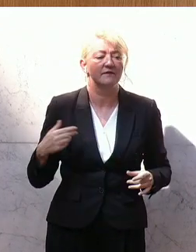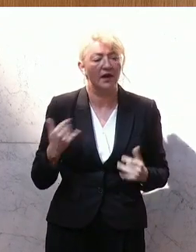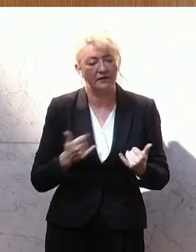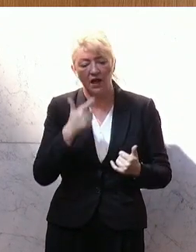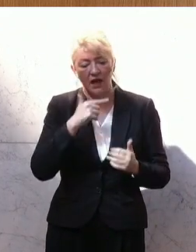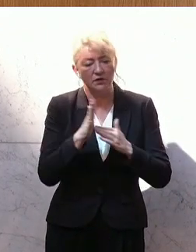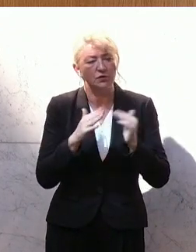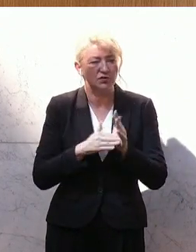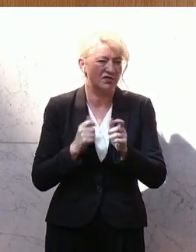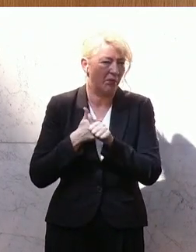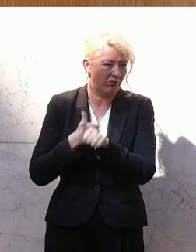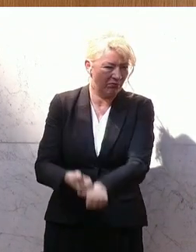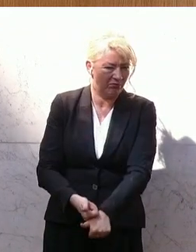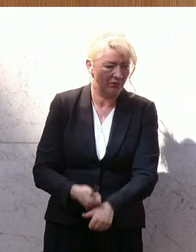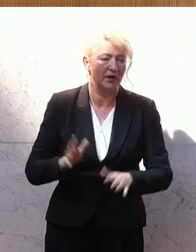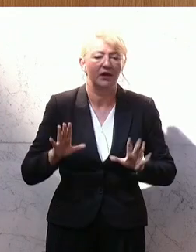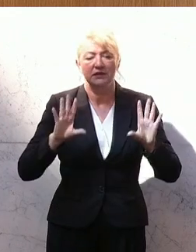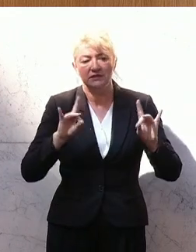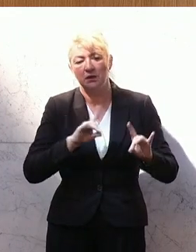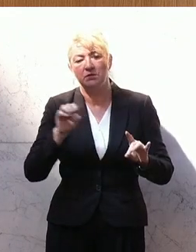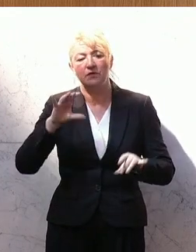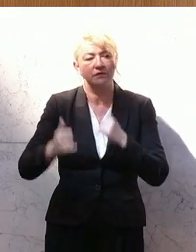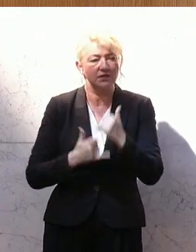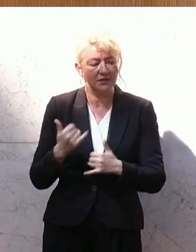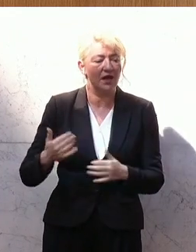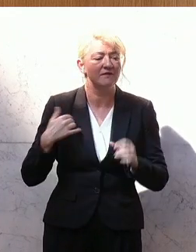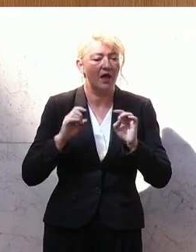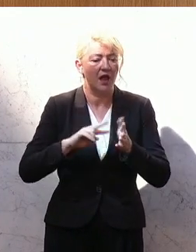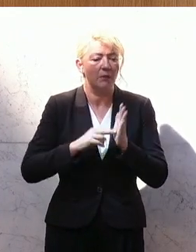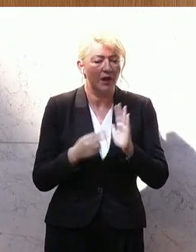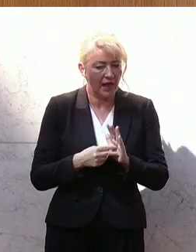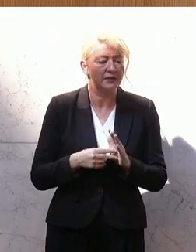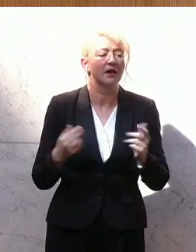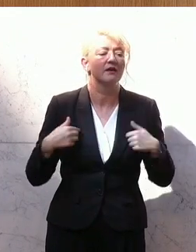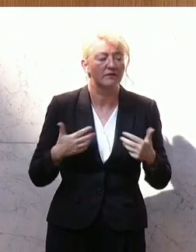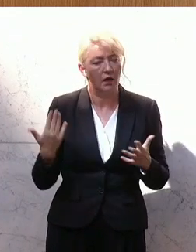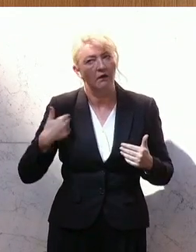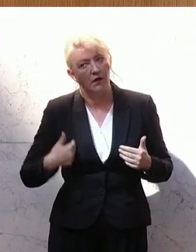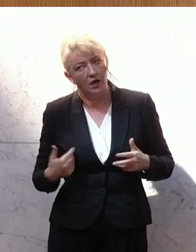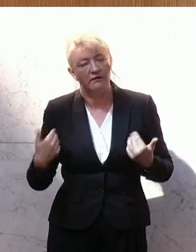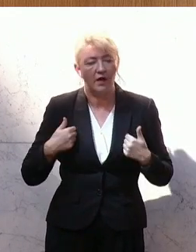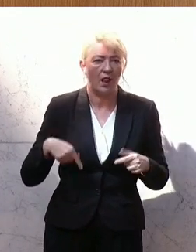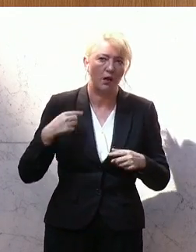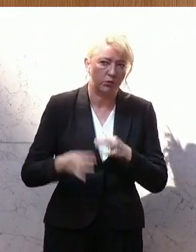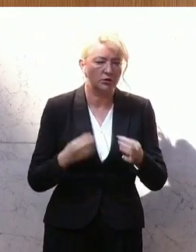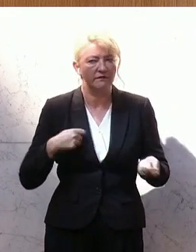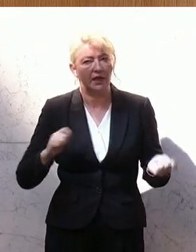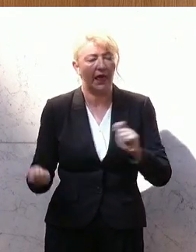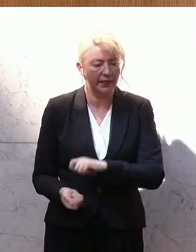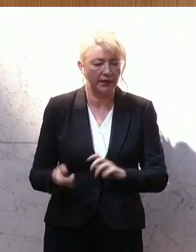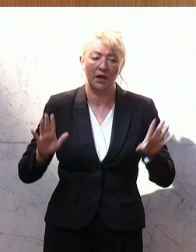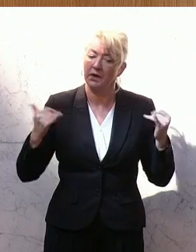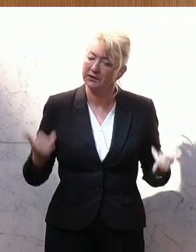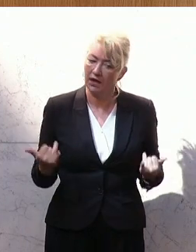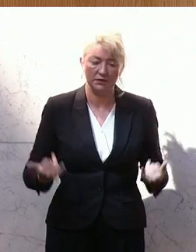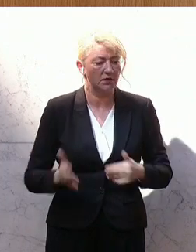einem alten System gearbeitet. Alle 10 bis 15 Jahre wurden die Lehrpläne mit großem Aufwand in einem langen Prozess geändert. Wir